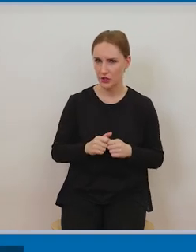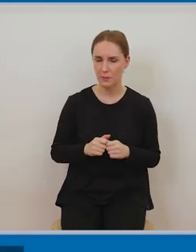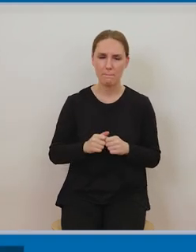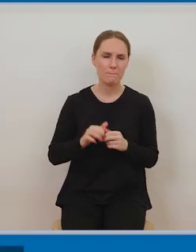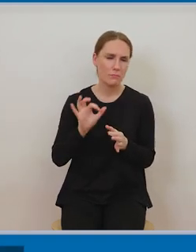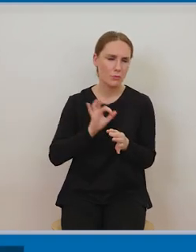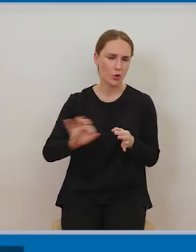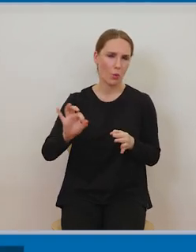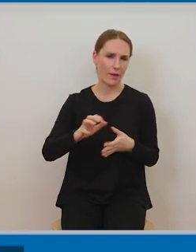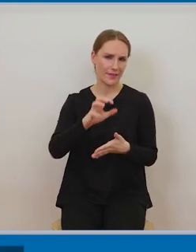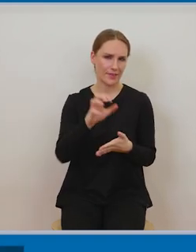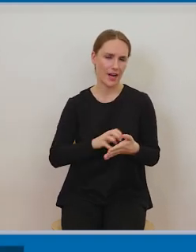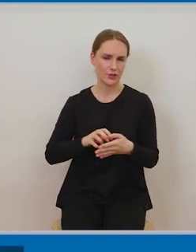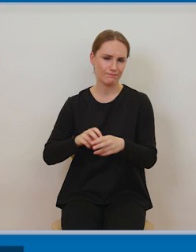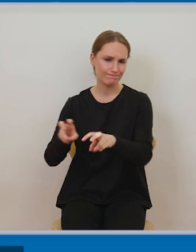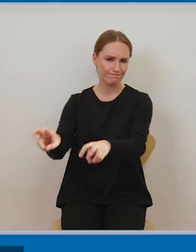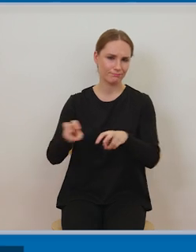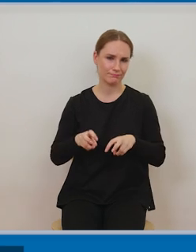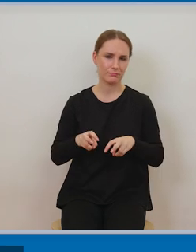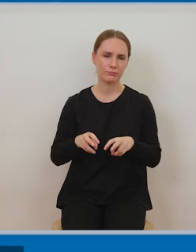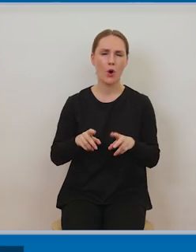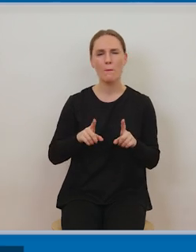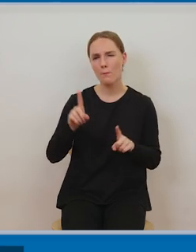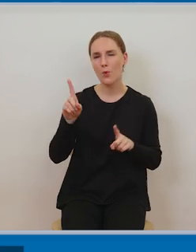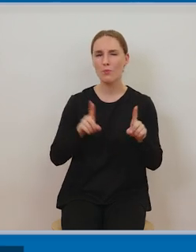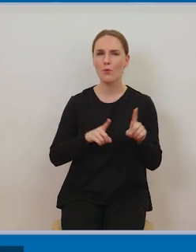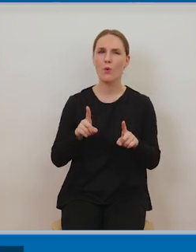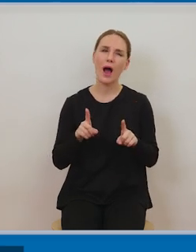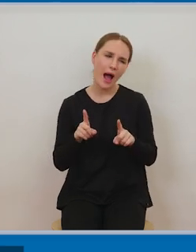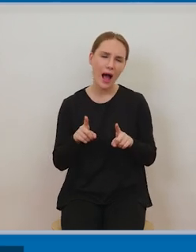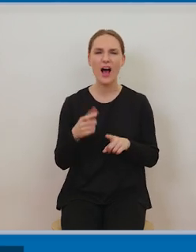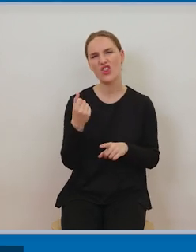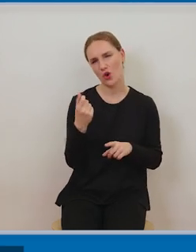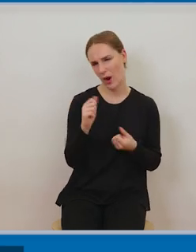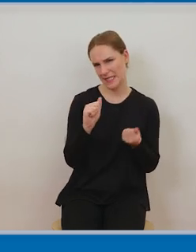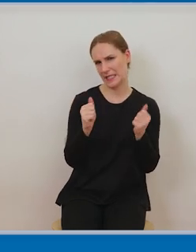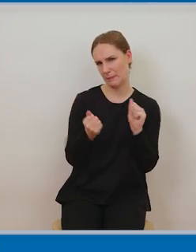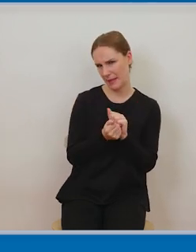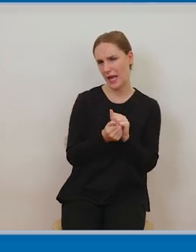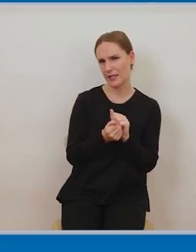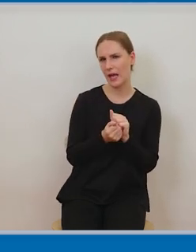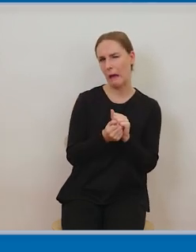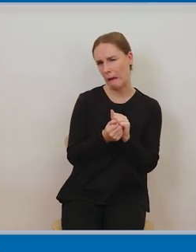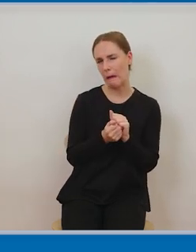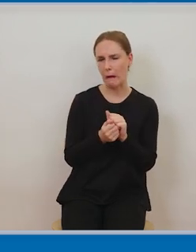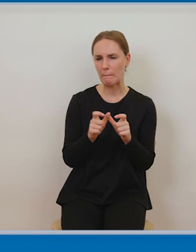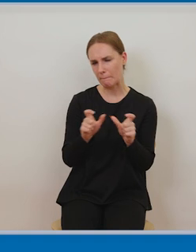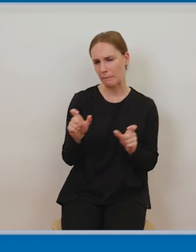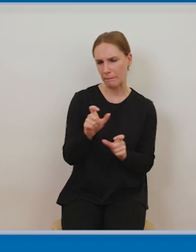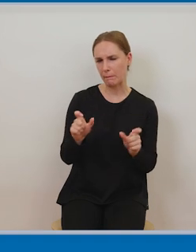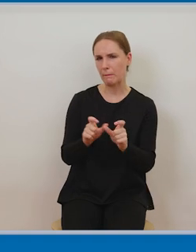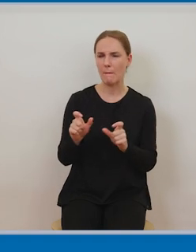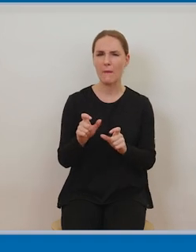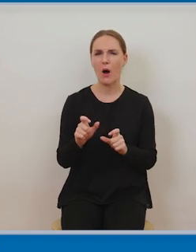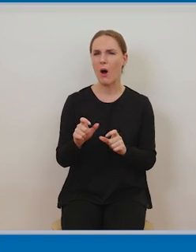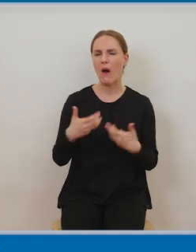jest niebezpieczne działanie tak daleko jak chcemy właśnie opierać nasze korzystanie z utworu na prawie cytatu które